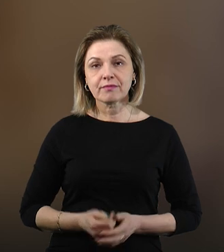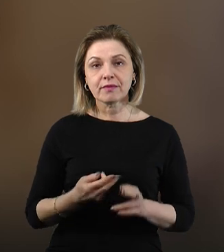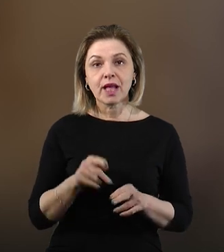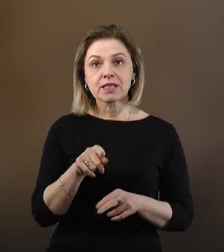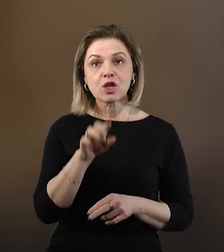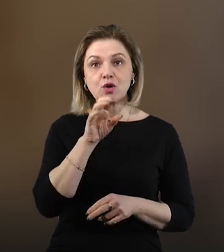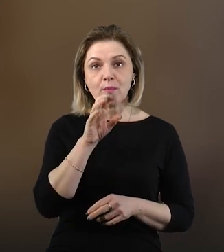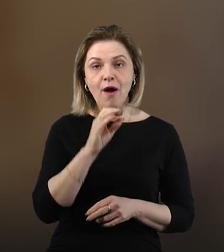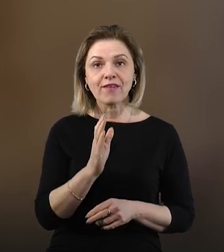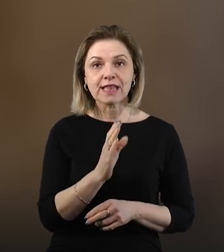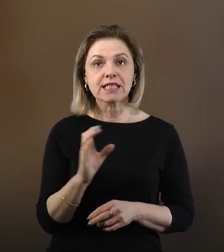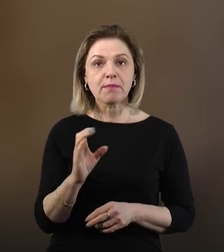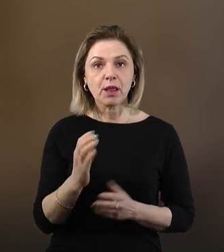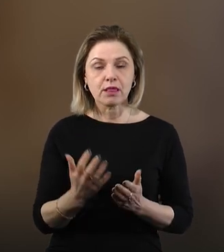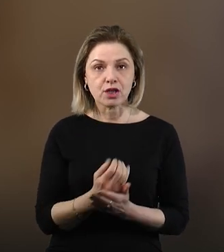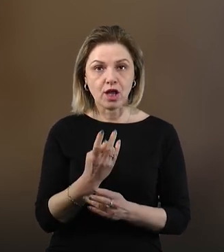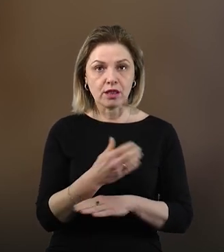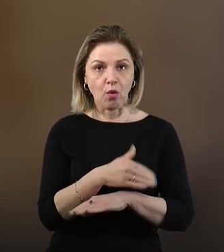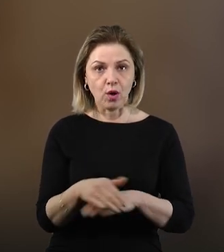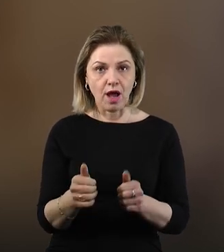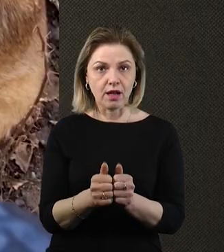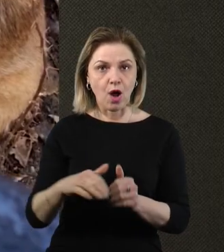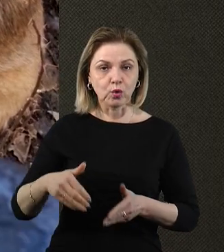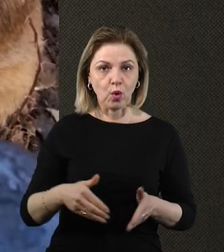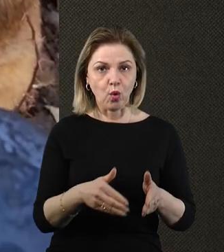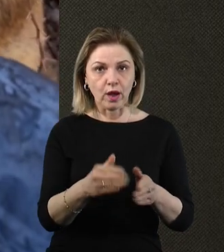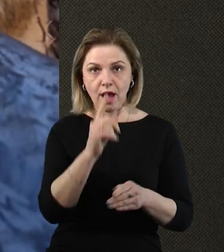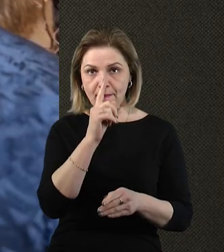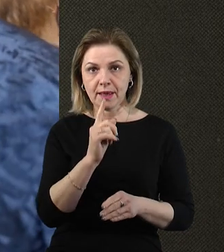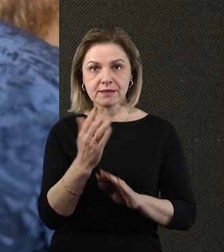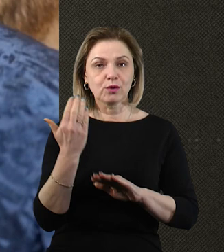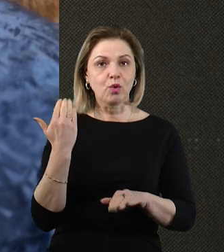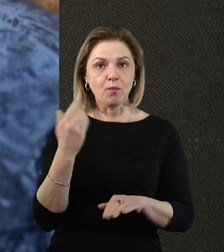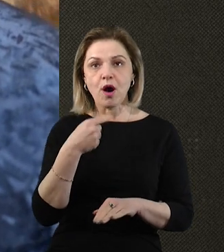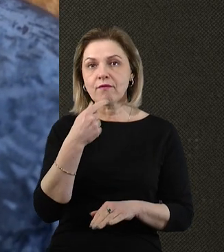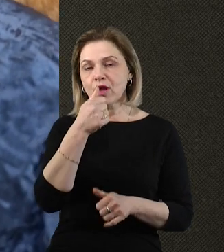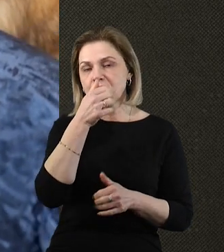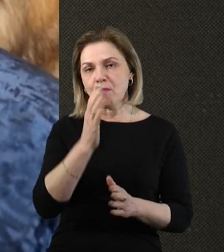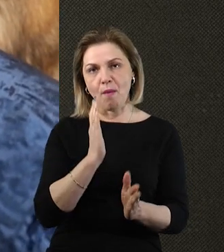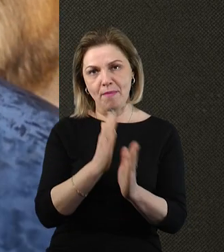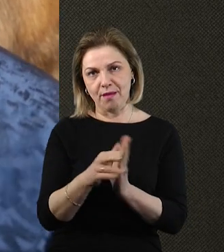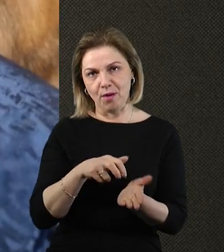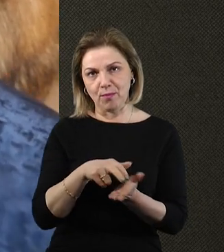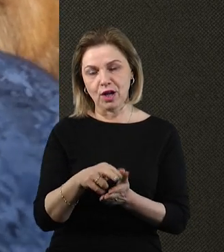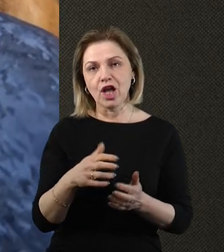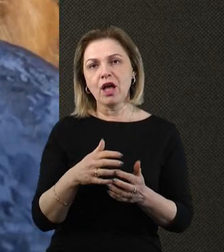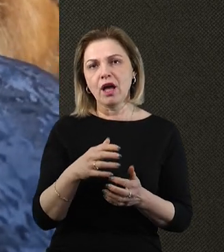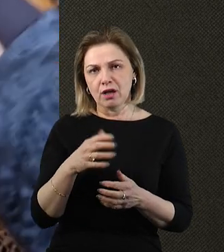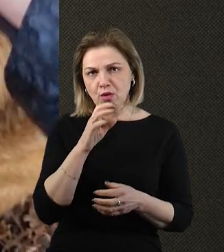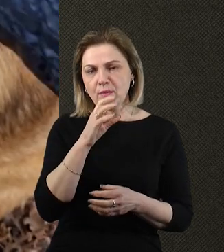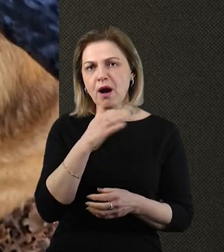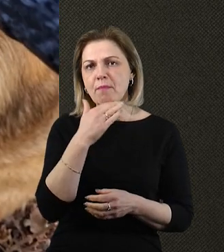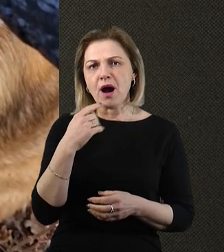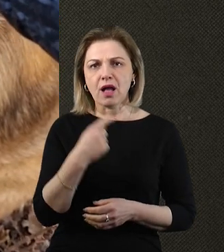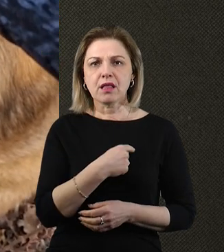Цього пса Валентина Сивенюк знайшла на вулиці біля дороги майже місяць тому. Каже, не могла пройти повз. Тварина мала кілька ран